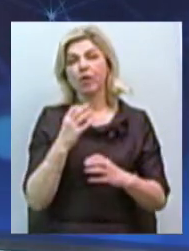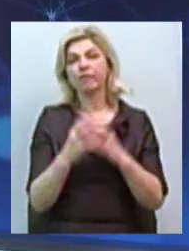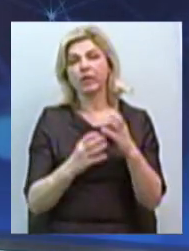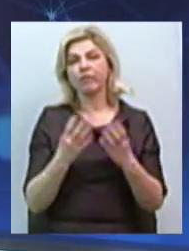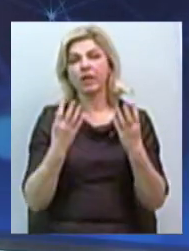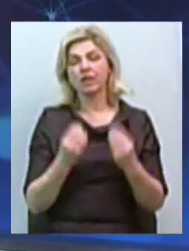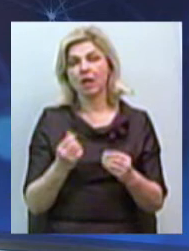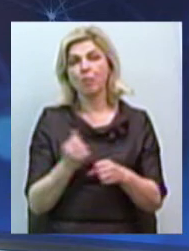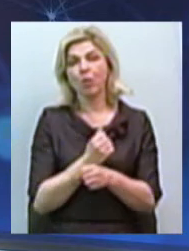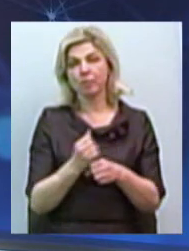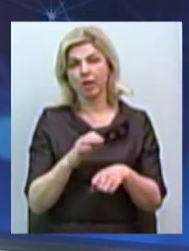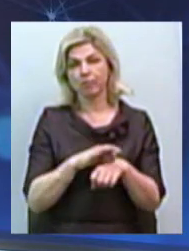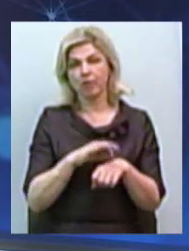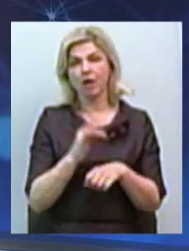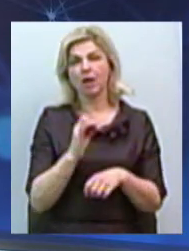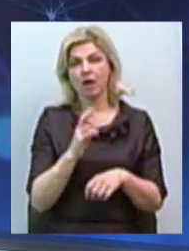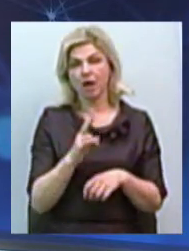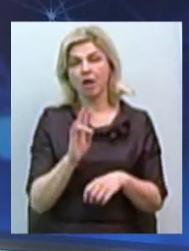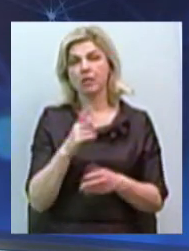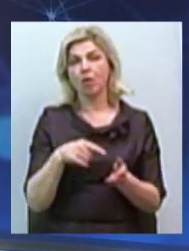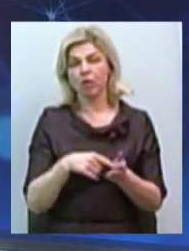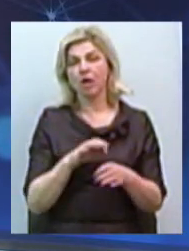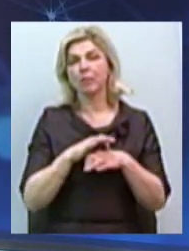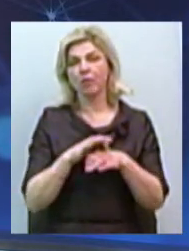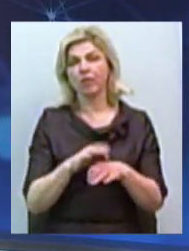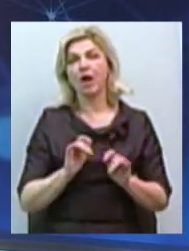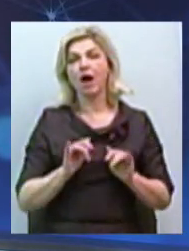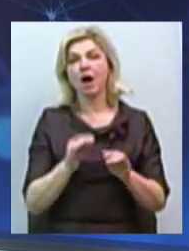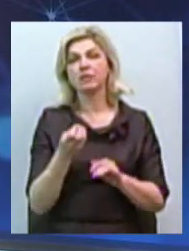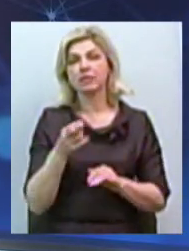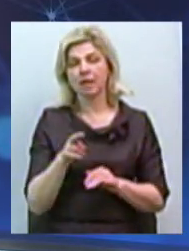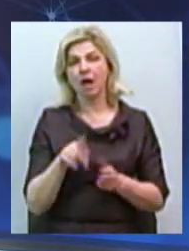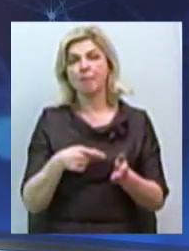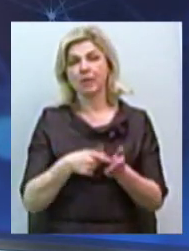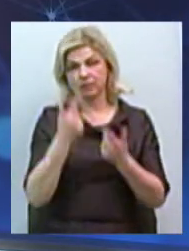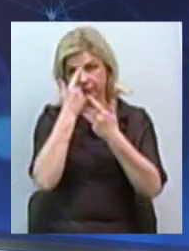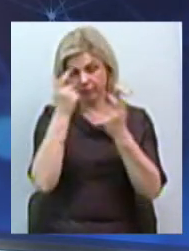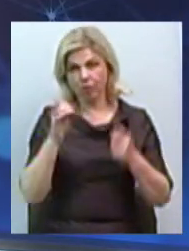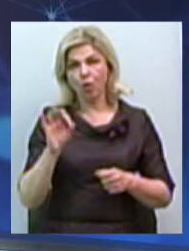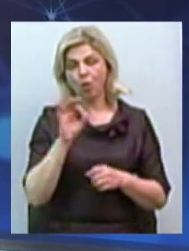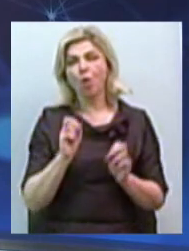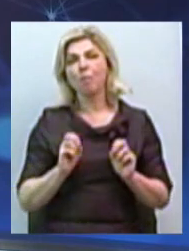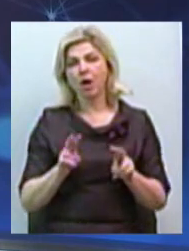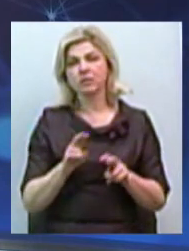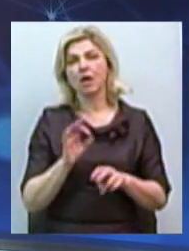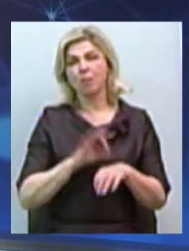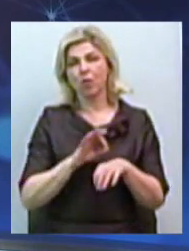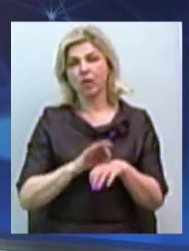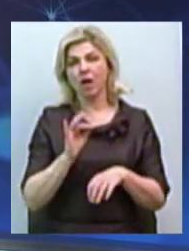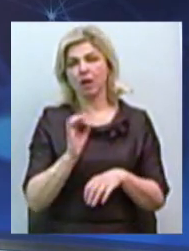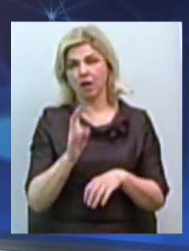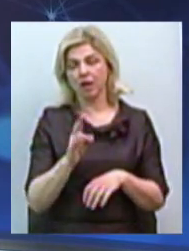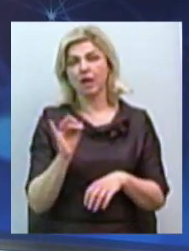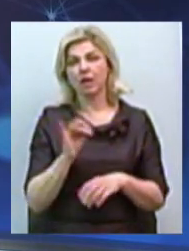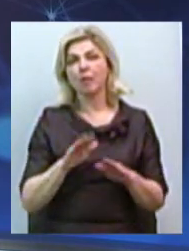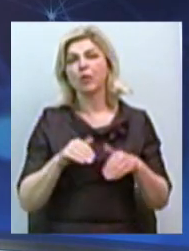боротьби з раком в Миколаєві провели акцію. Містян інформували про небезпеку онкозахворювань та пропонували